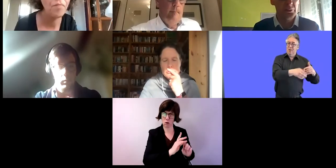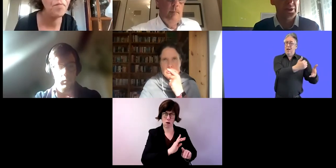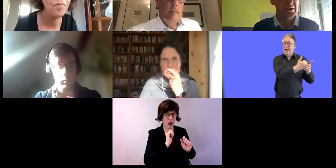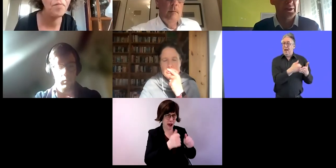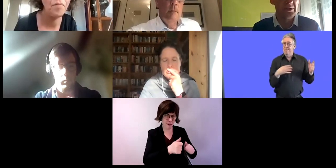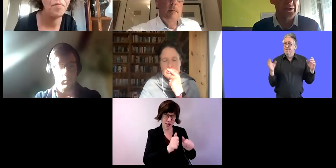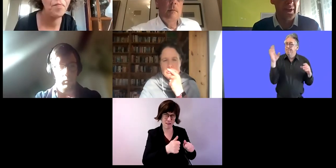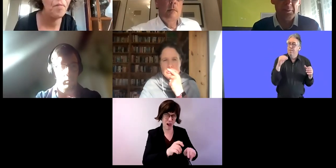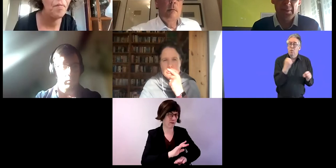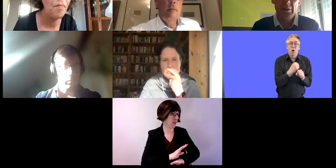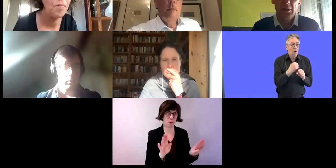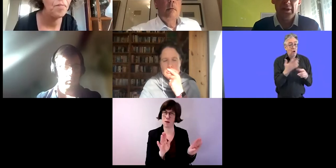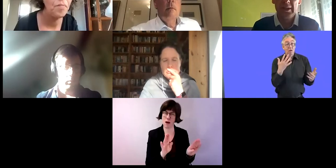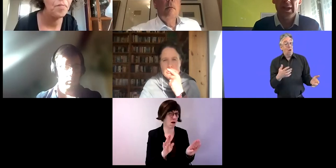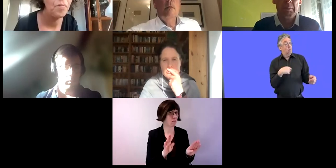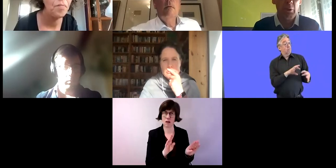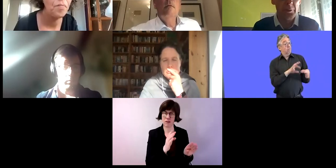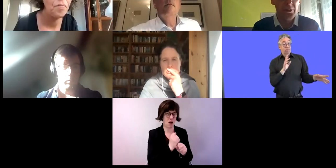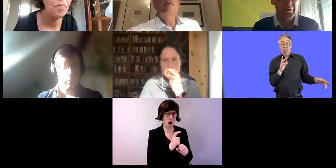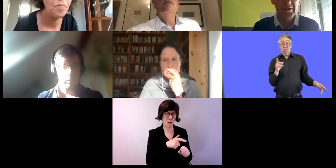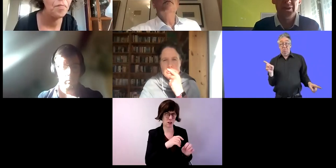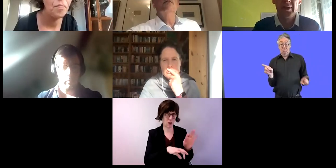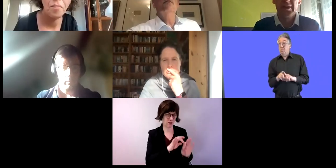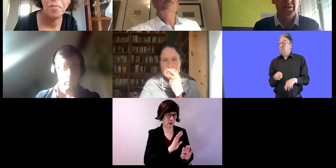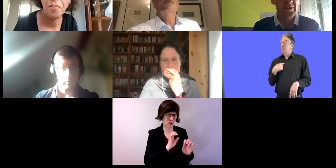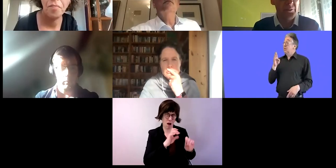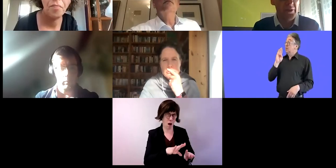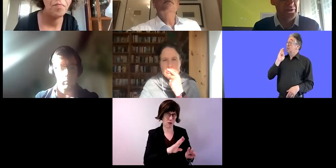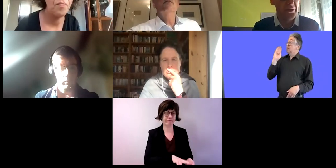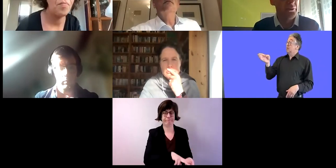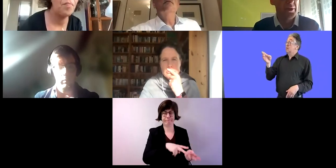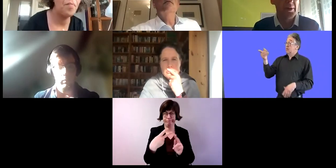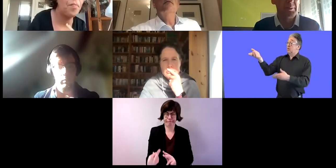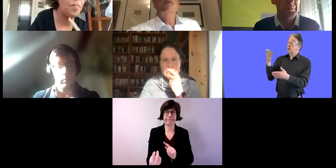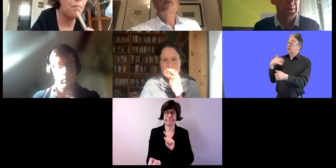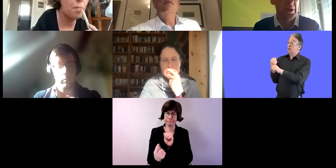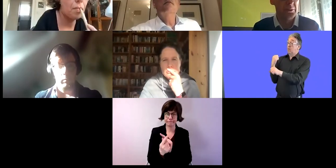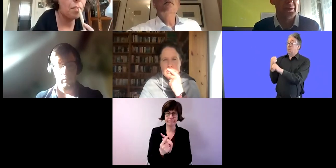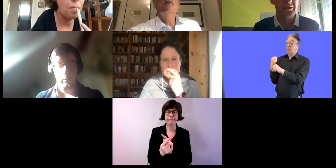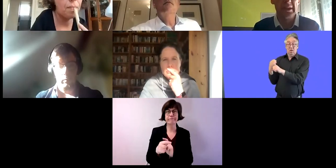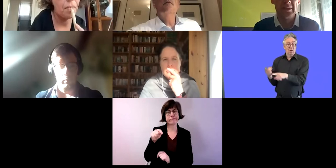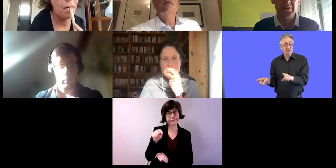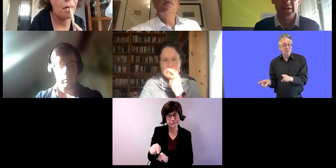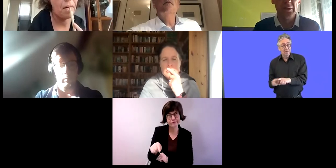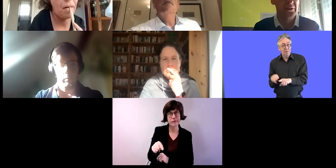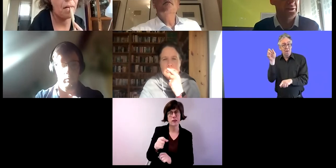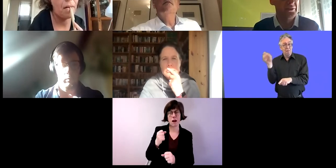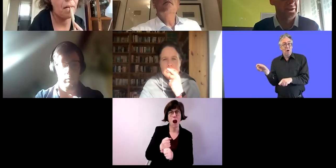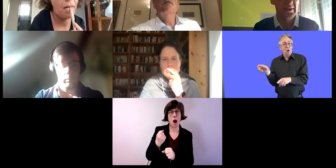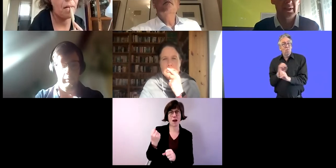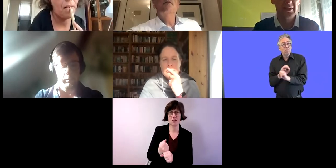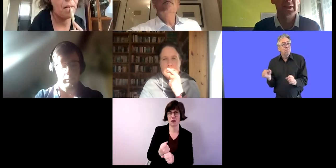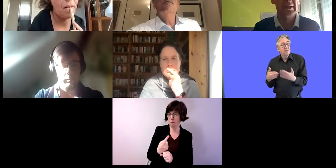halfen, einen Arbeitsplatz zu finden. Nein, sie wandten sich an das Arbeitsamt,